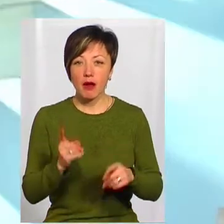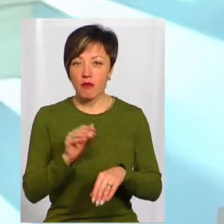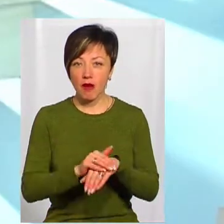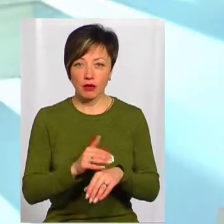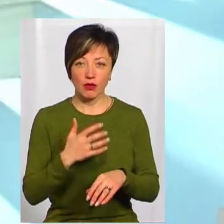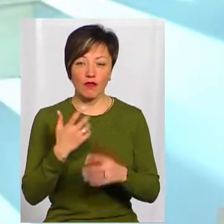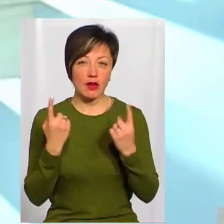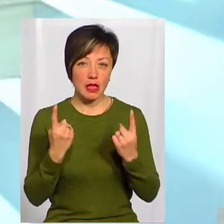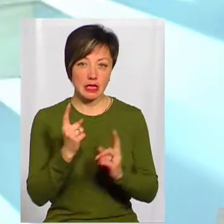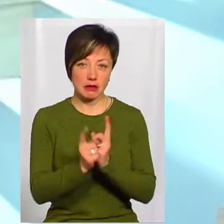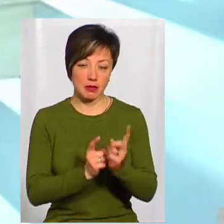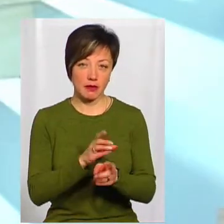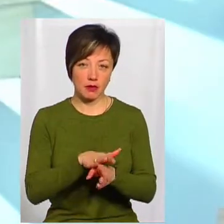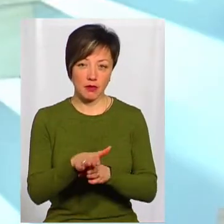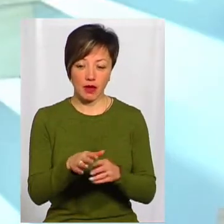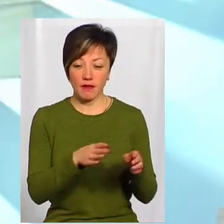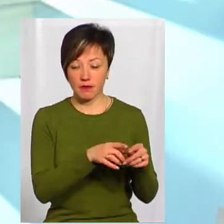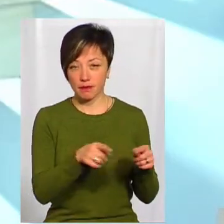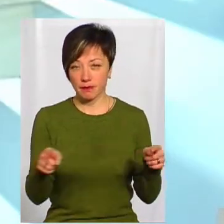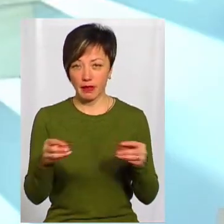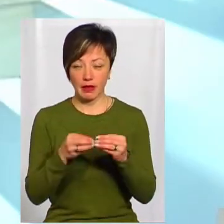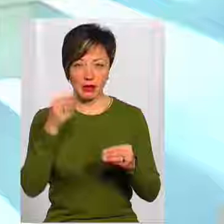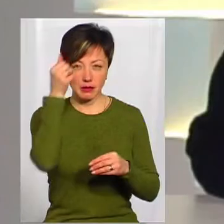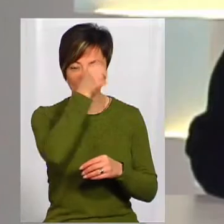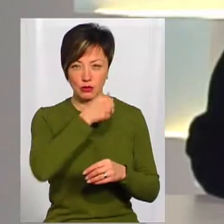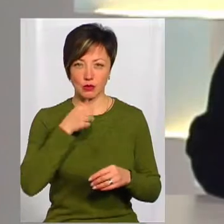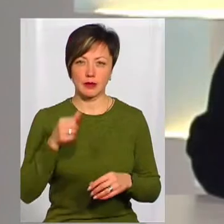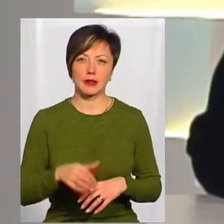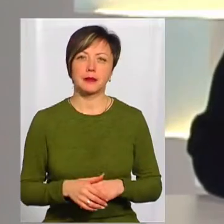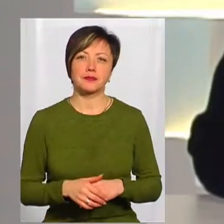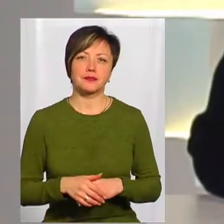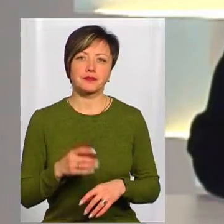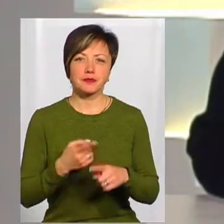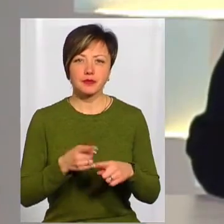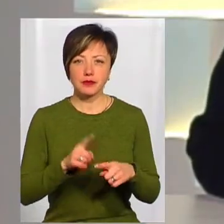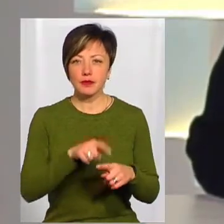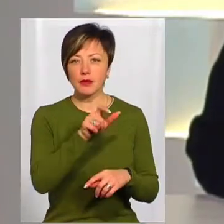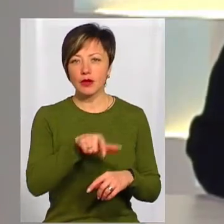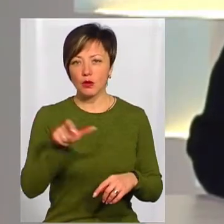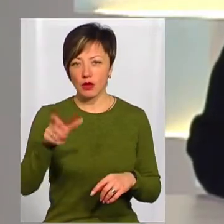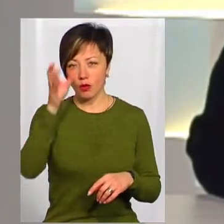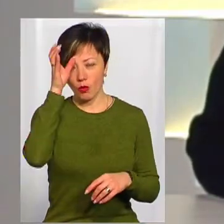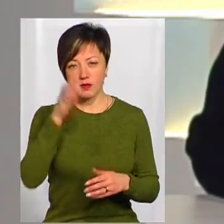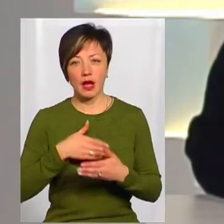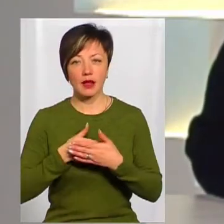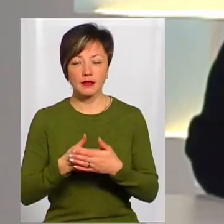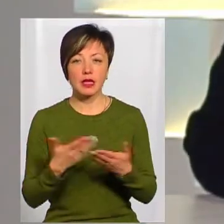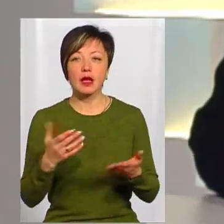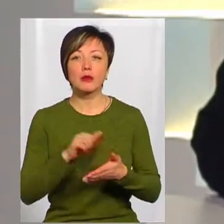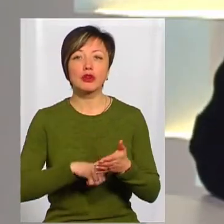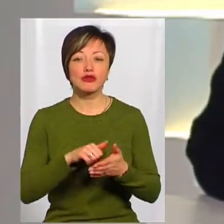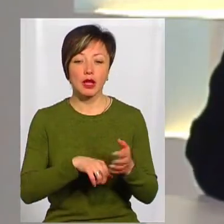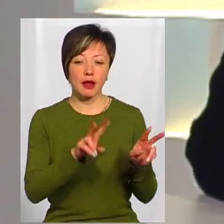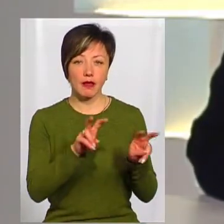факту вже відбулися за тих 10 років. Ці люди – науковці, активісти громадські. Які